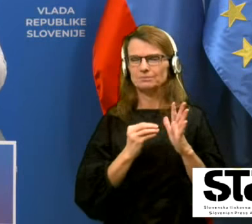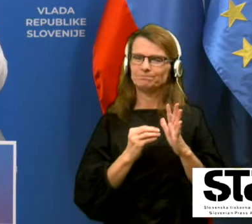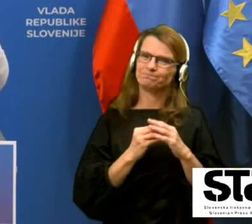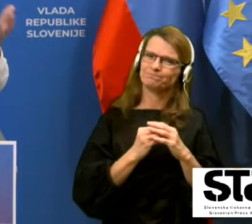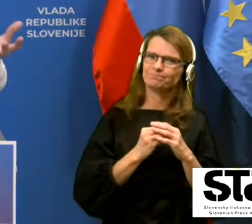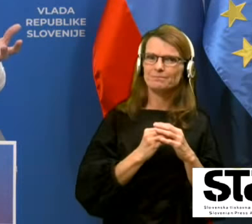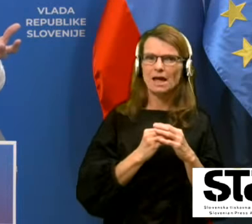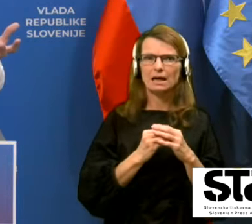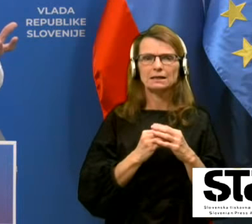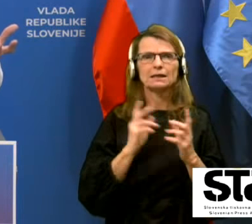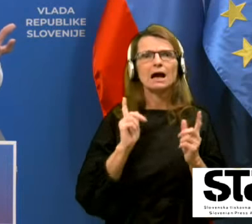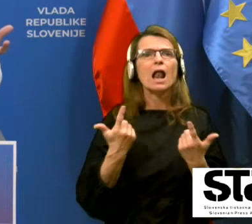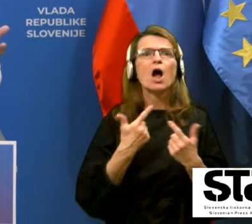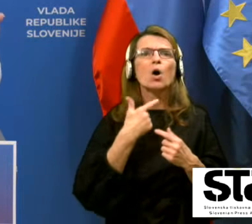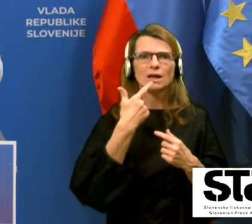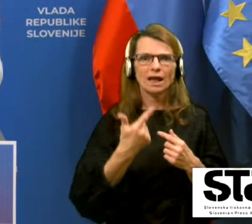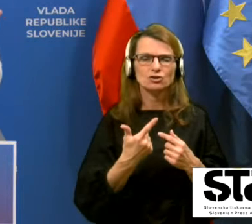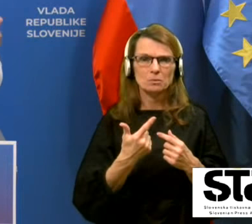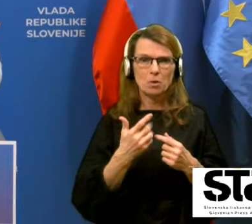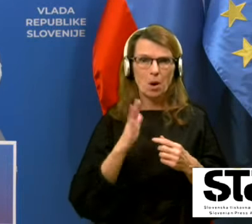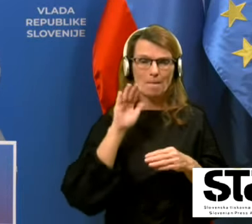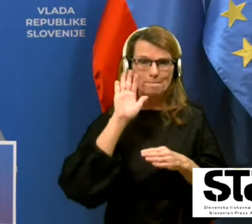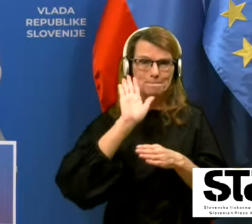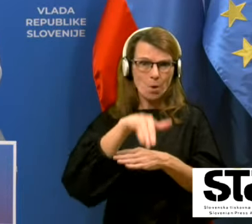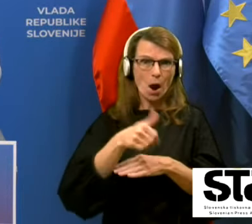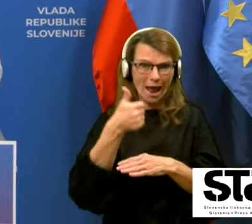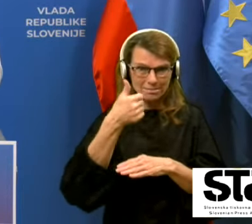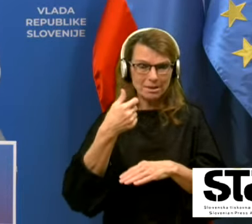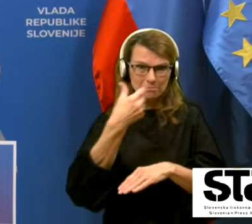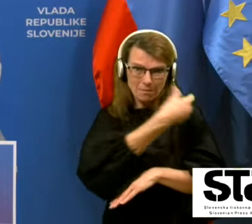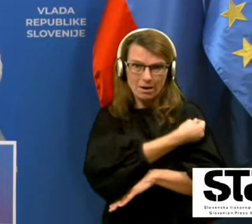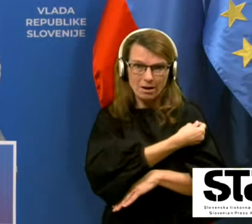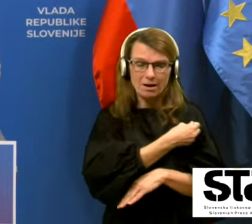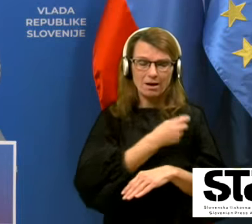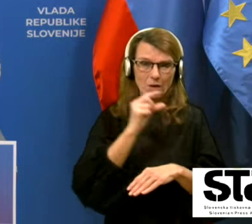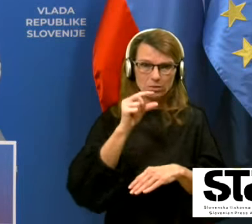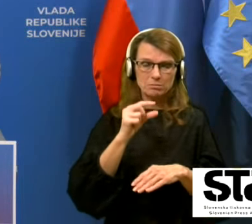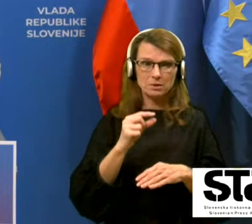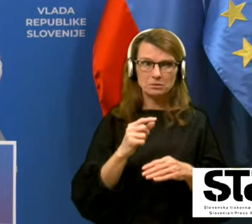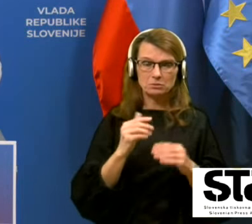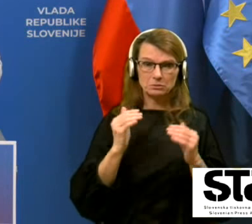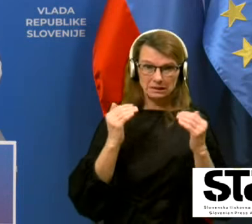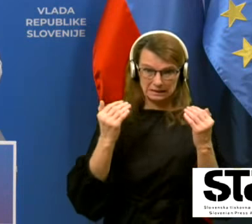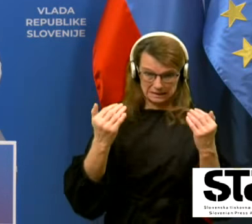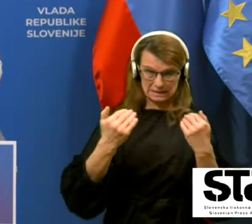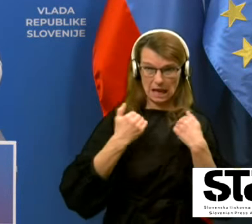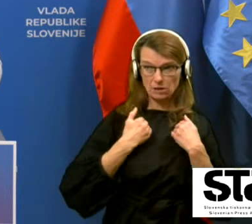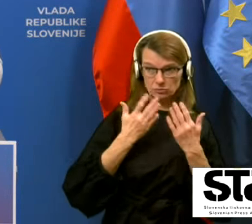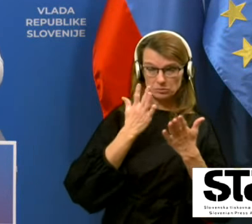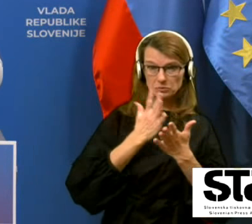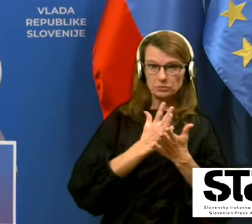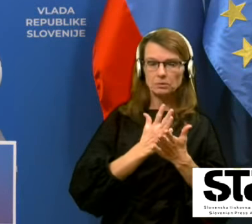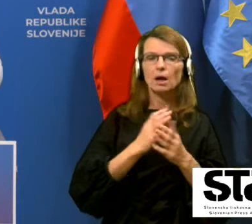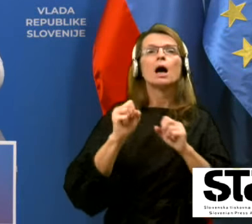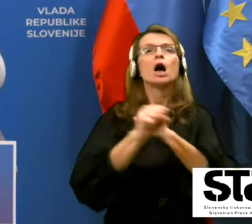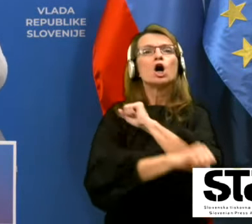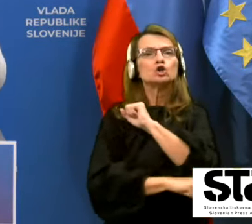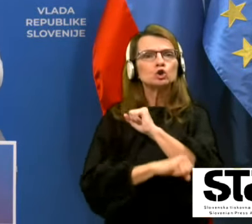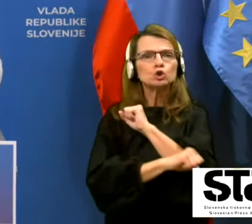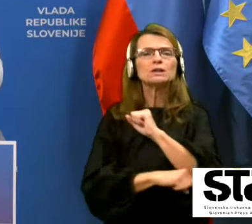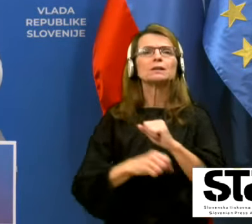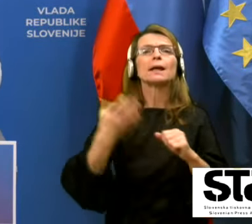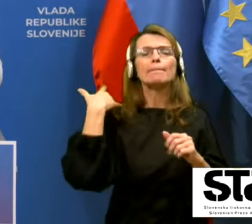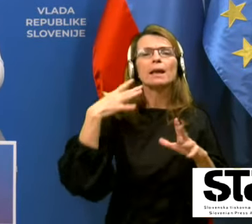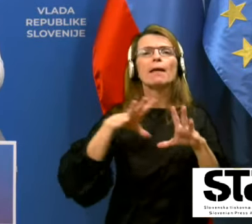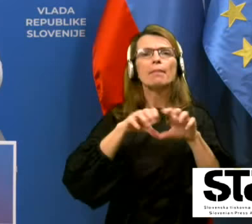že po enem odmirku, koliko je ta zaščita, ni kar študija so bile narejene za zmiriti pač